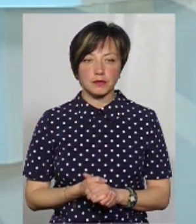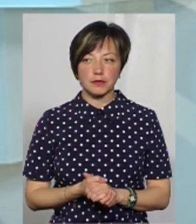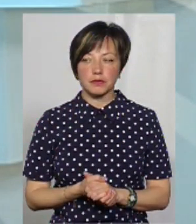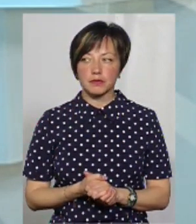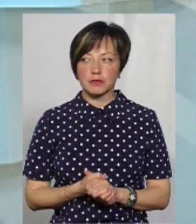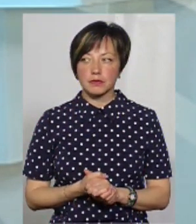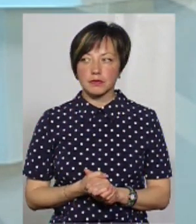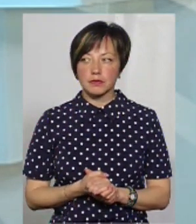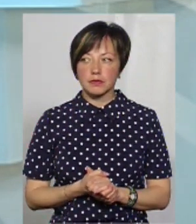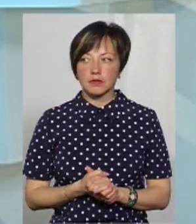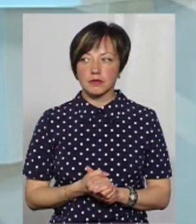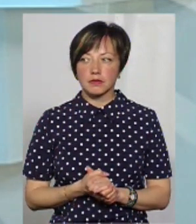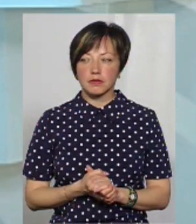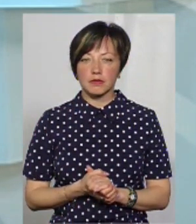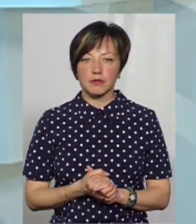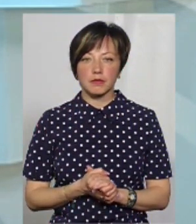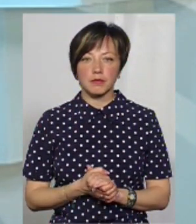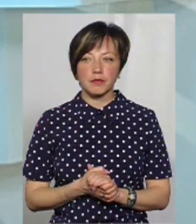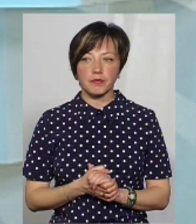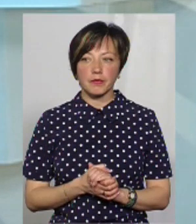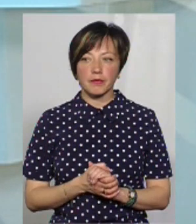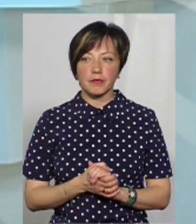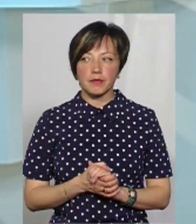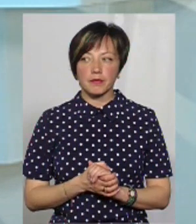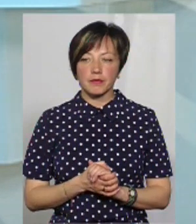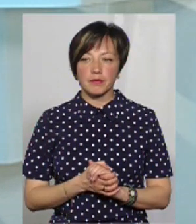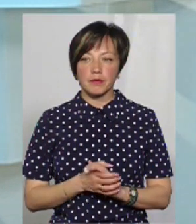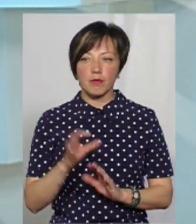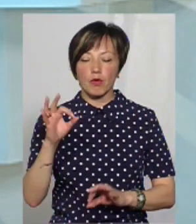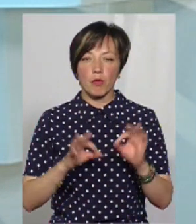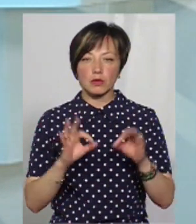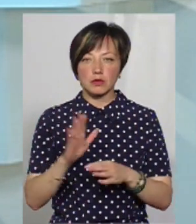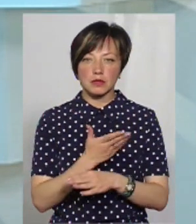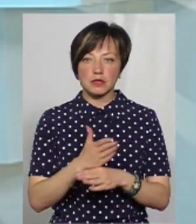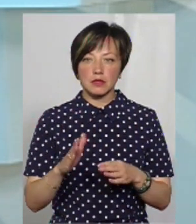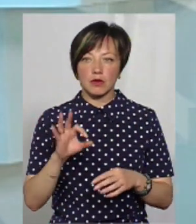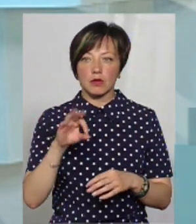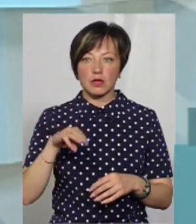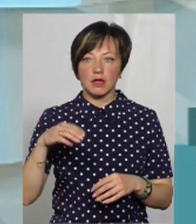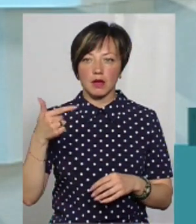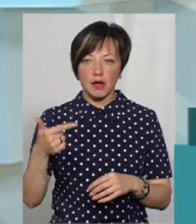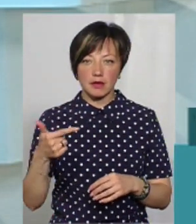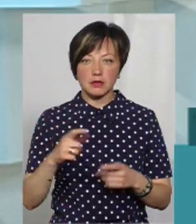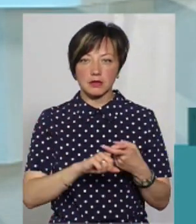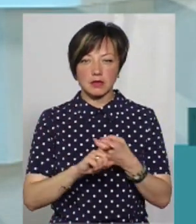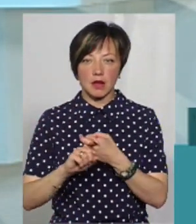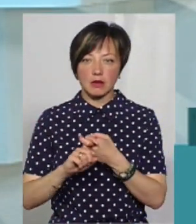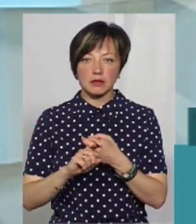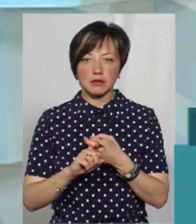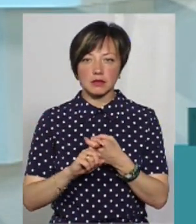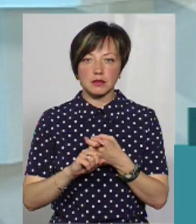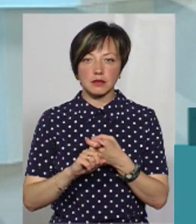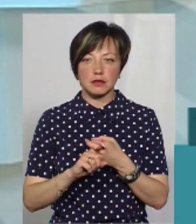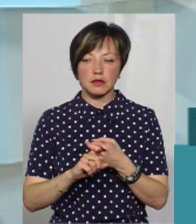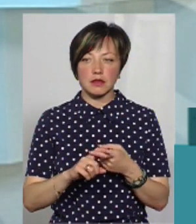ці путівки, як ви в сюжетах бачили, вони розподіляються пропорційно між ОТГ, в залежності від численності